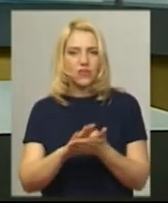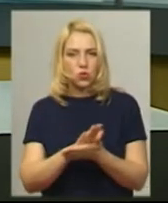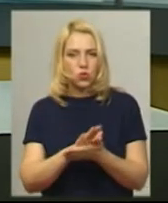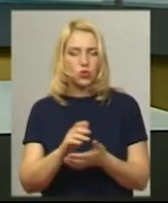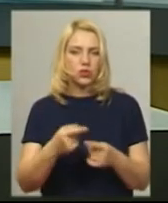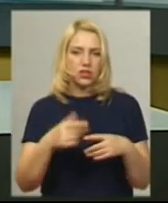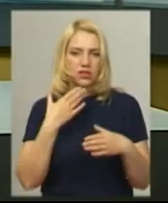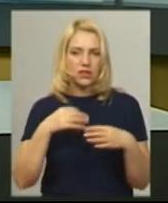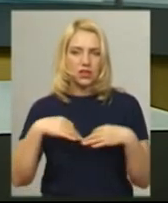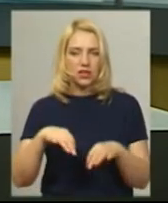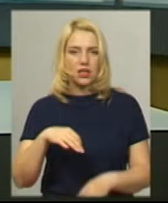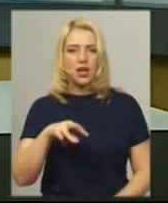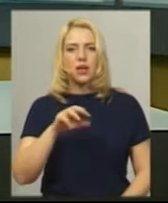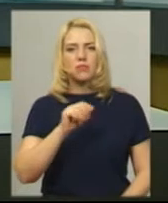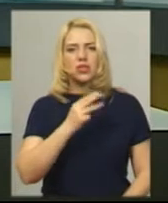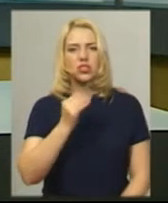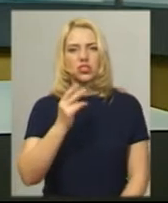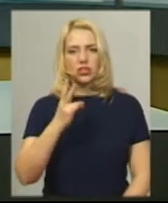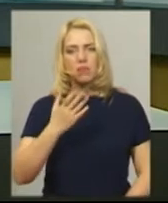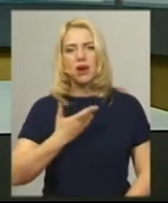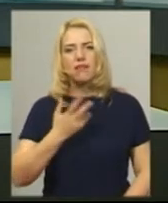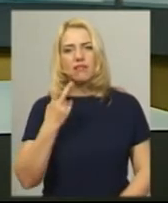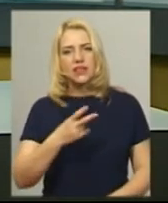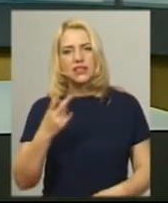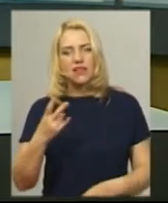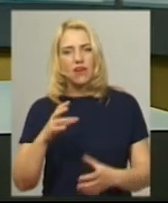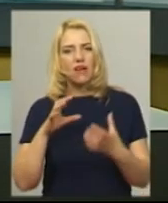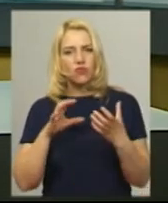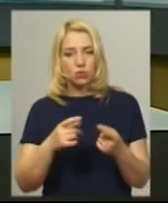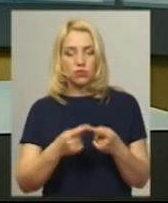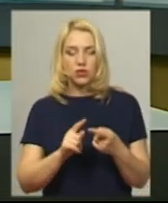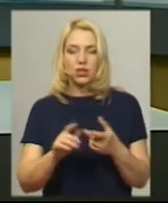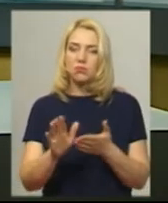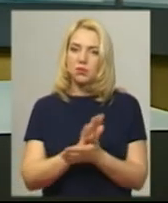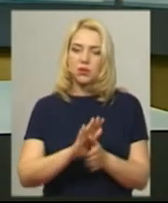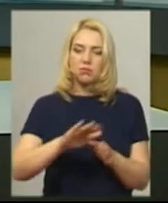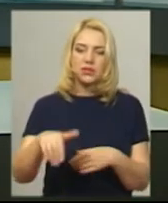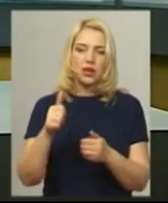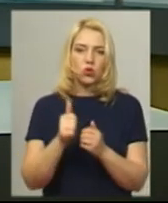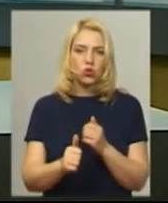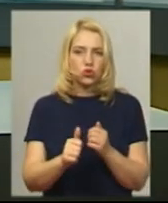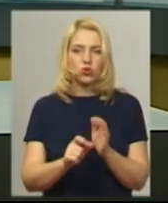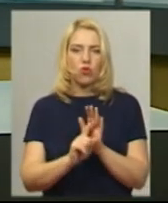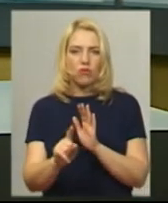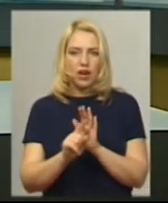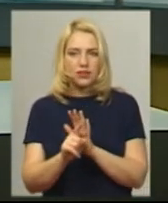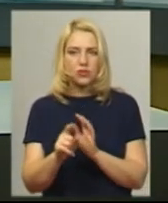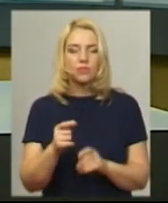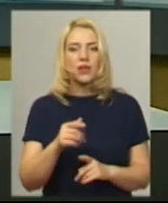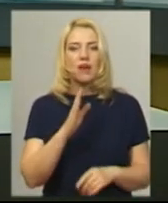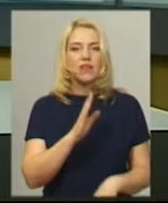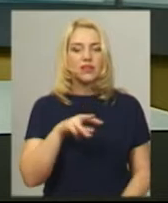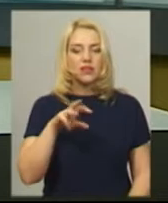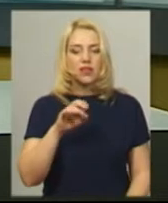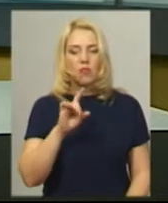Олександр Мішин на маршрутах має 22 автобуси. Перевізник каже, вони їх прибирають після кожного рейсу. Валентина Мороз, також